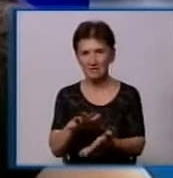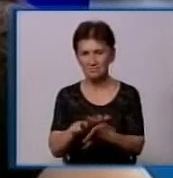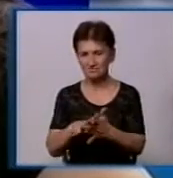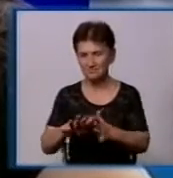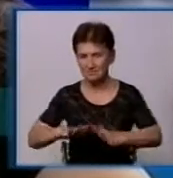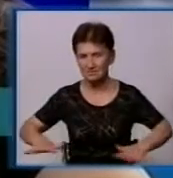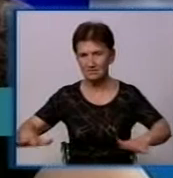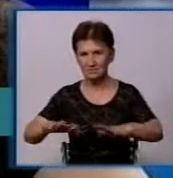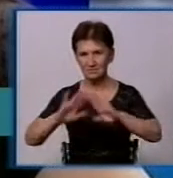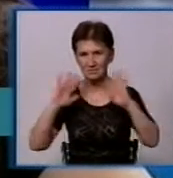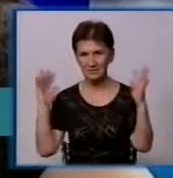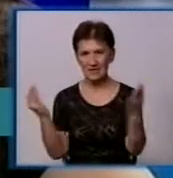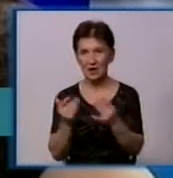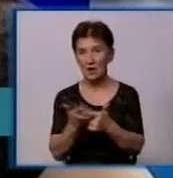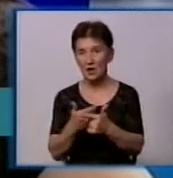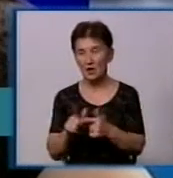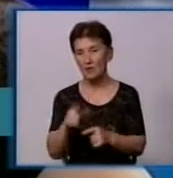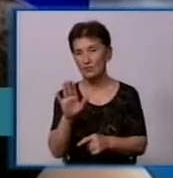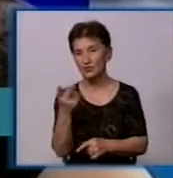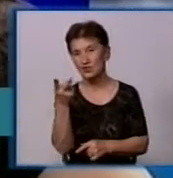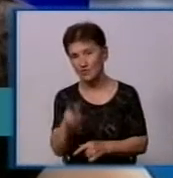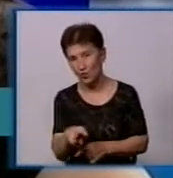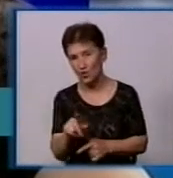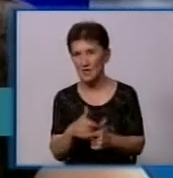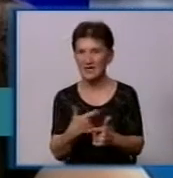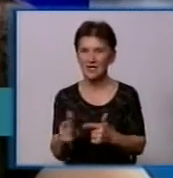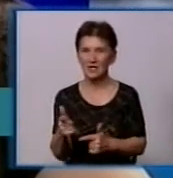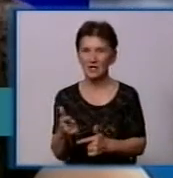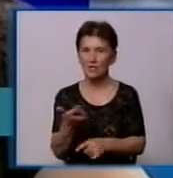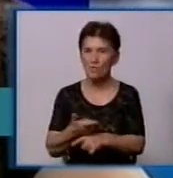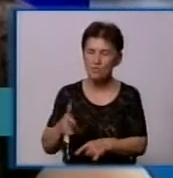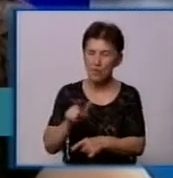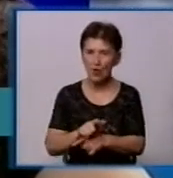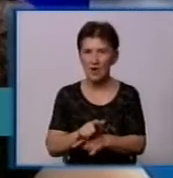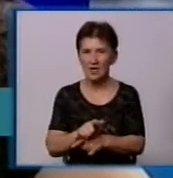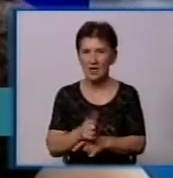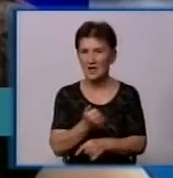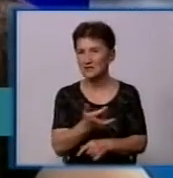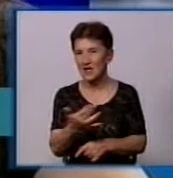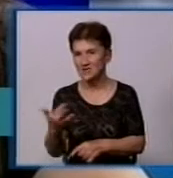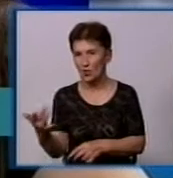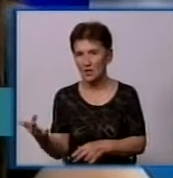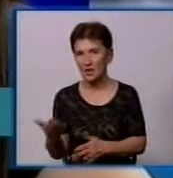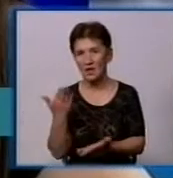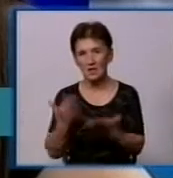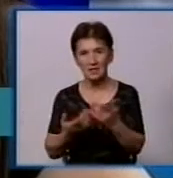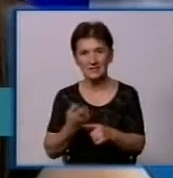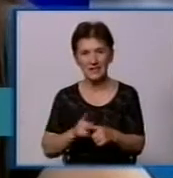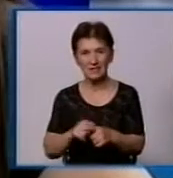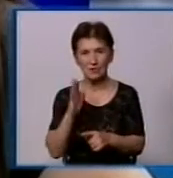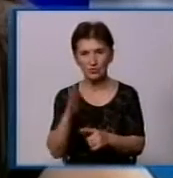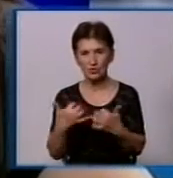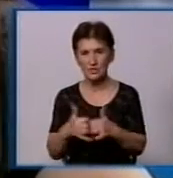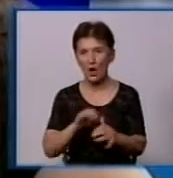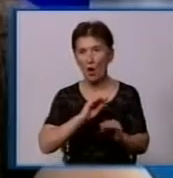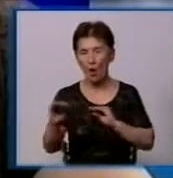надлежащими контейнерами. Или це буде двохкомпонентний збор, или це буде більше, да, нескільки фракцій. Якщо це буде оборудовано, це